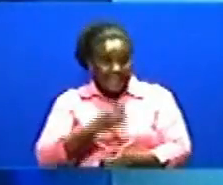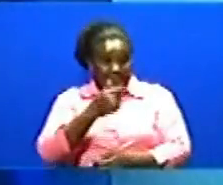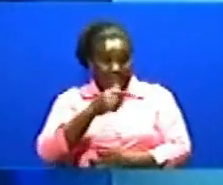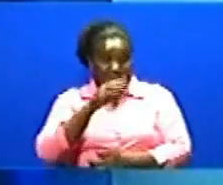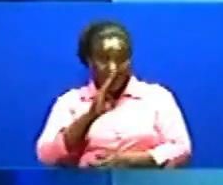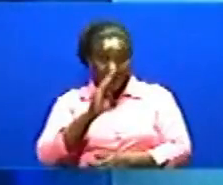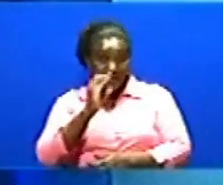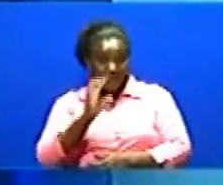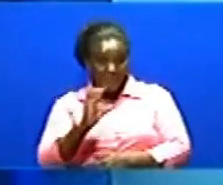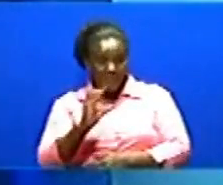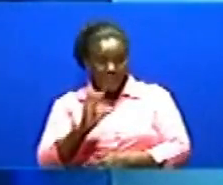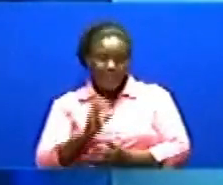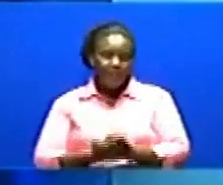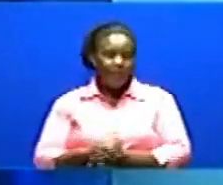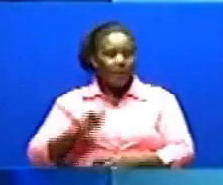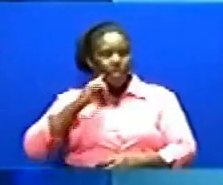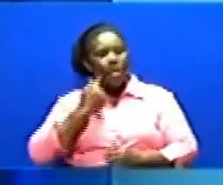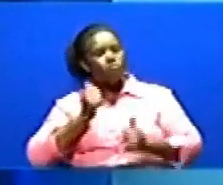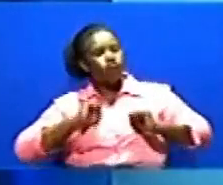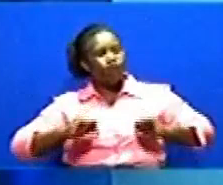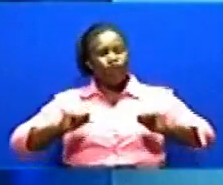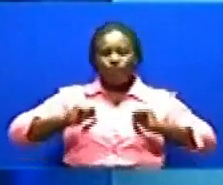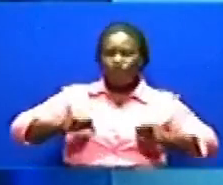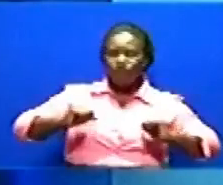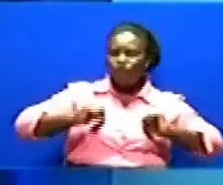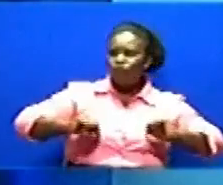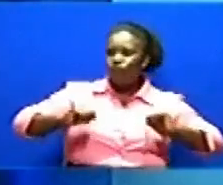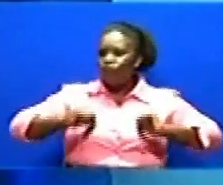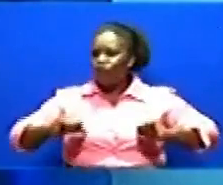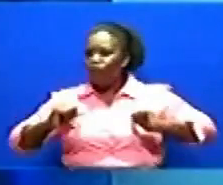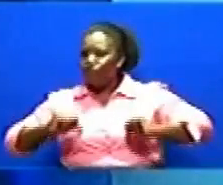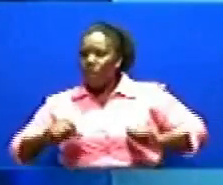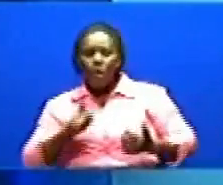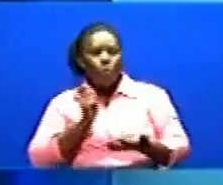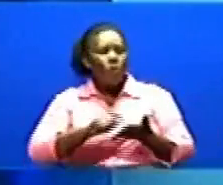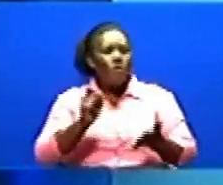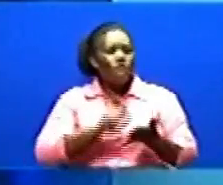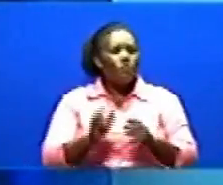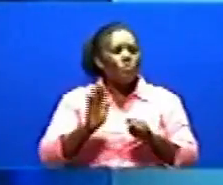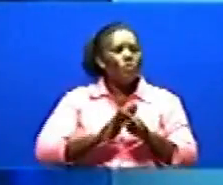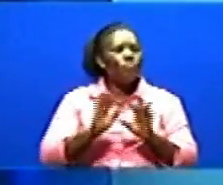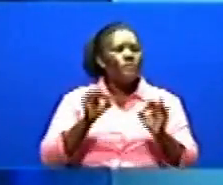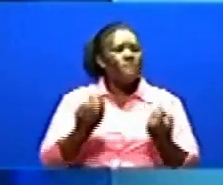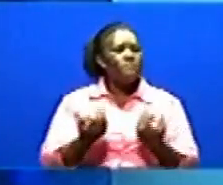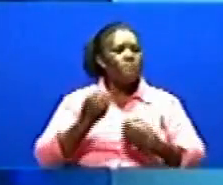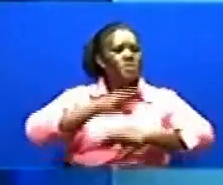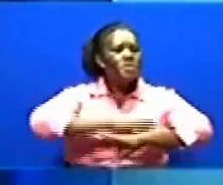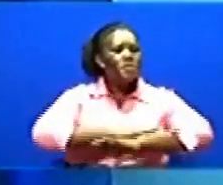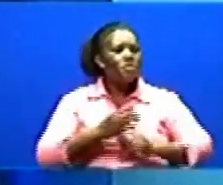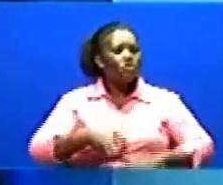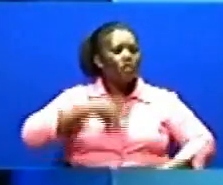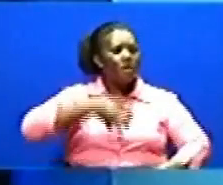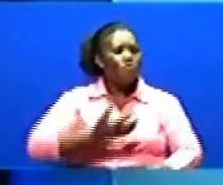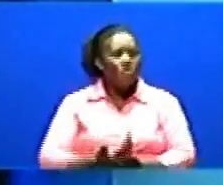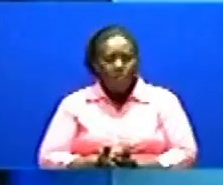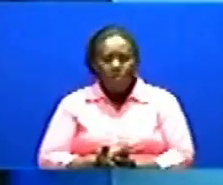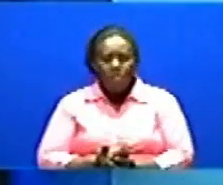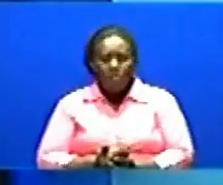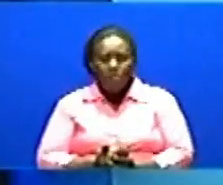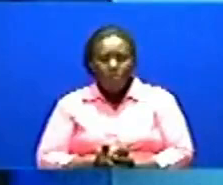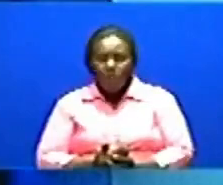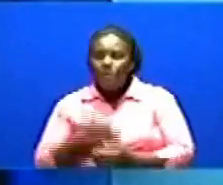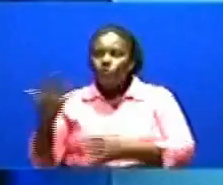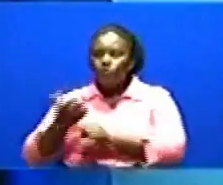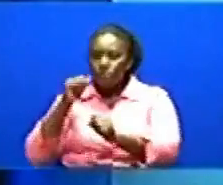katika maine mbalimbali Ya Dar esalamu Ili kuona ni namna gani Wanafunzi wanatumialikizo Hiyo ya dharura Tunyunge na